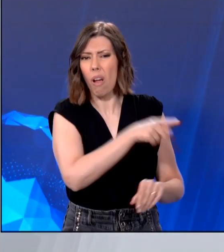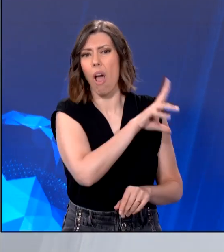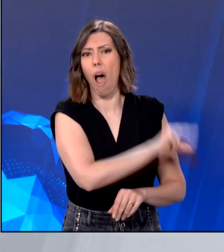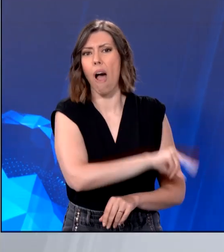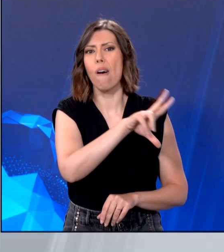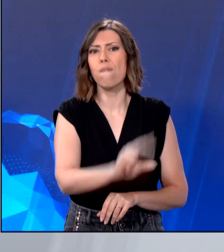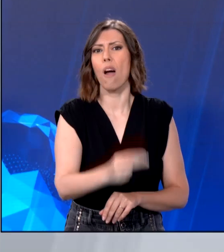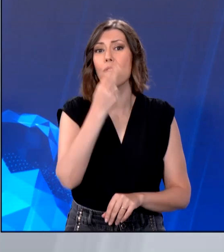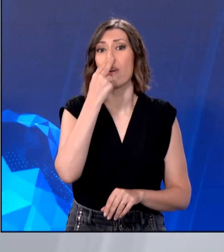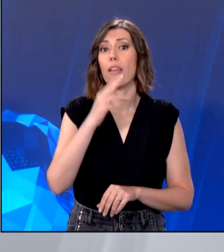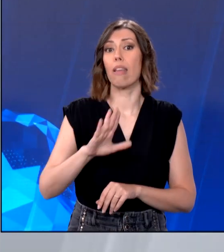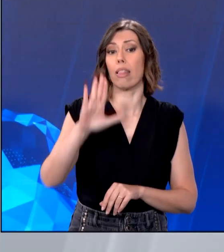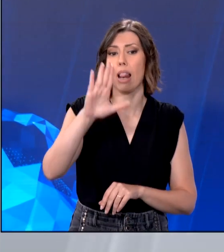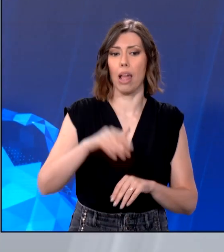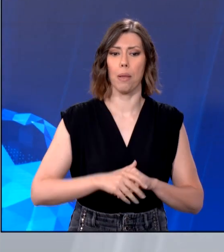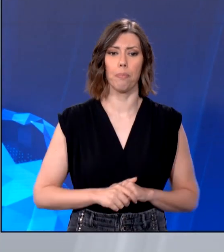με τον αδόλφο Χίτλερ.